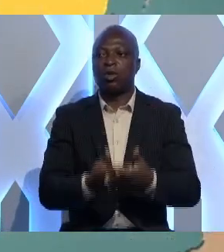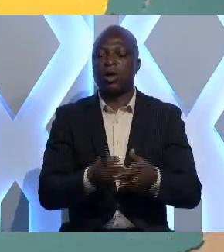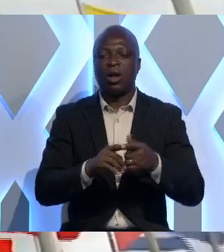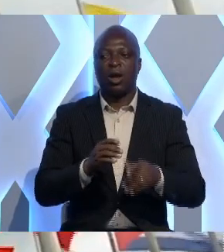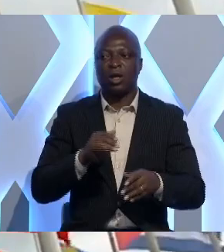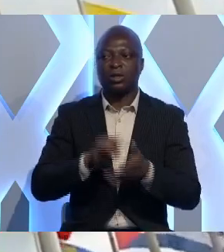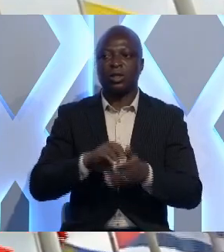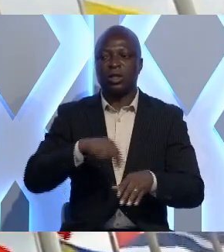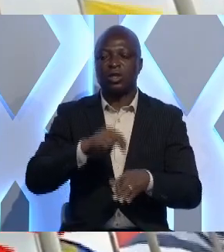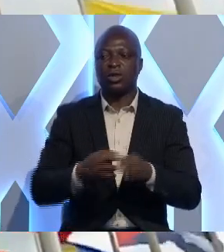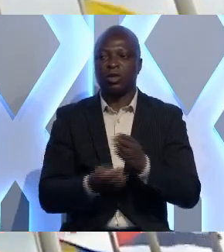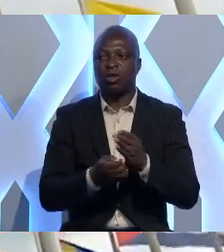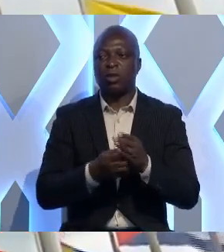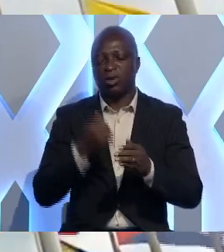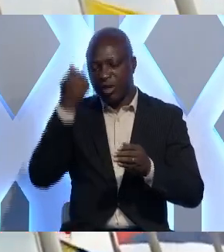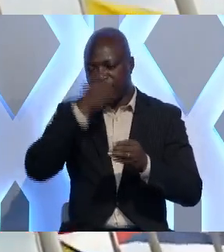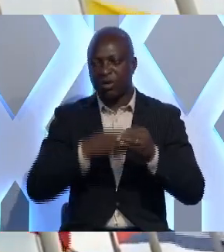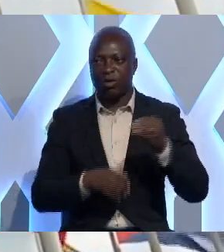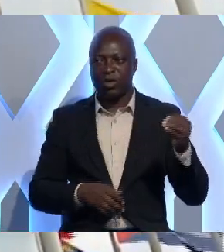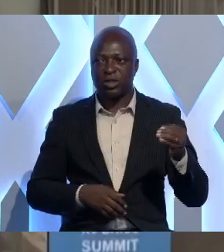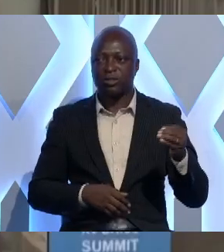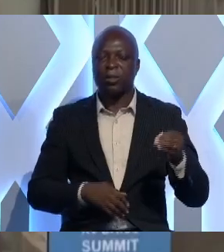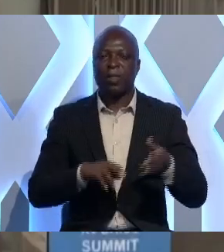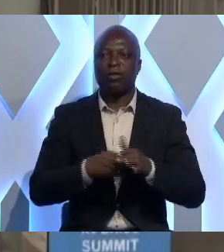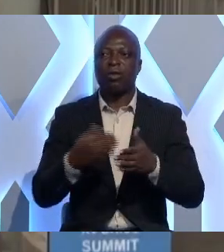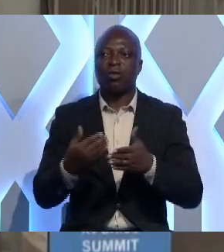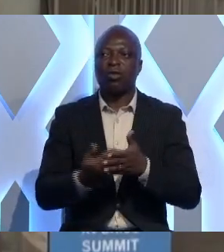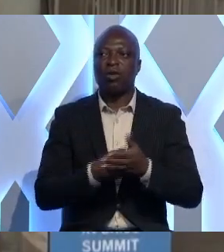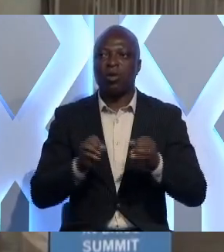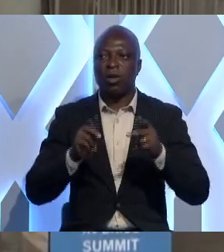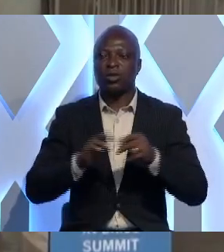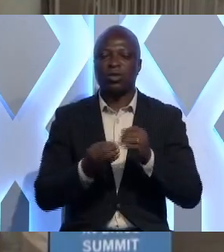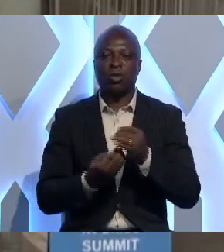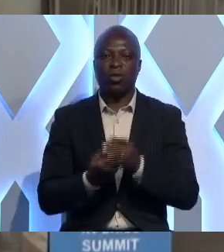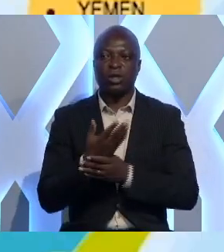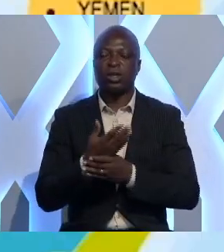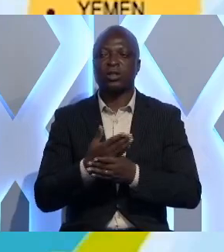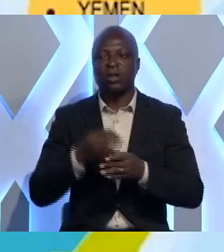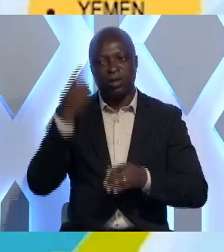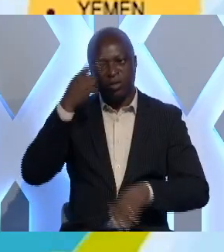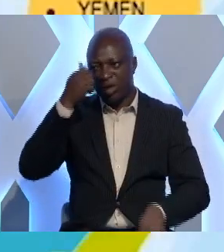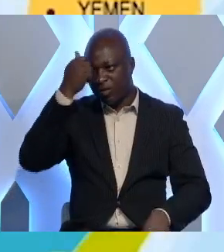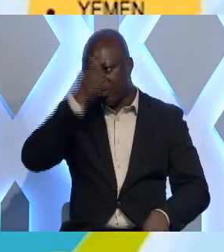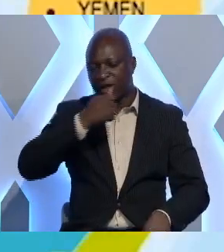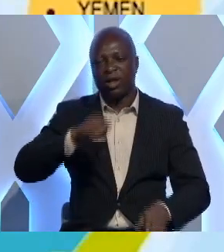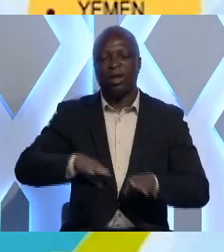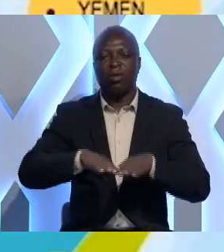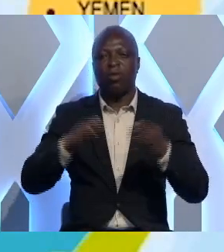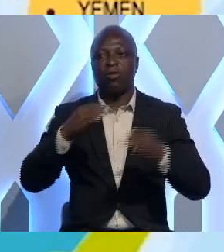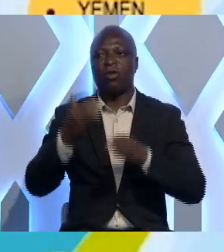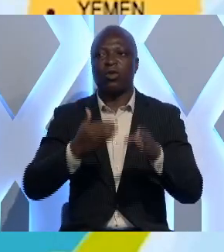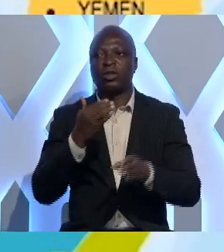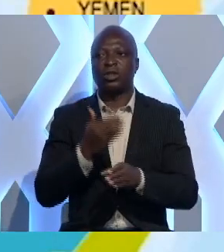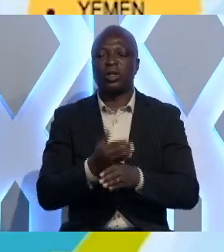domination économique occidentale. C'est une nouvelle opportunité de croissance pour l'Afrique. Il ouvre au continent